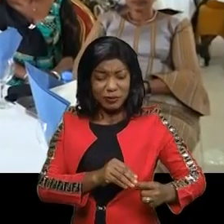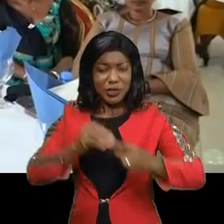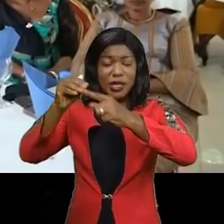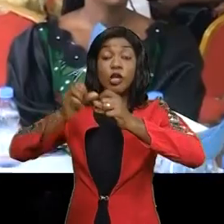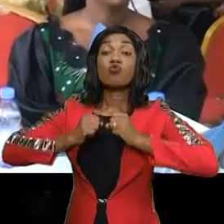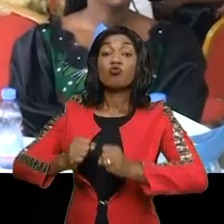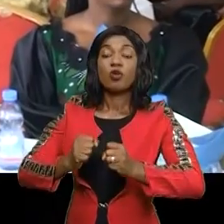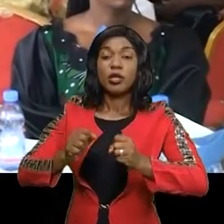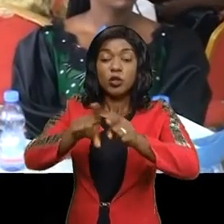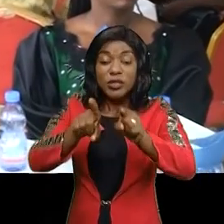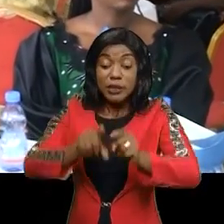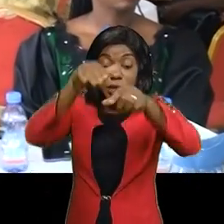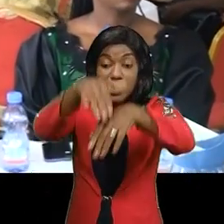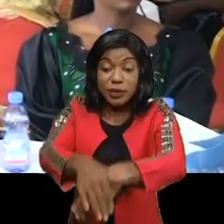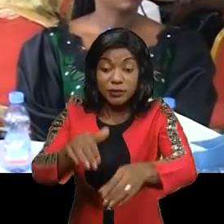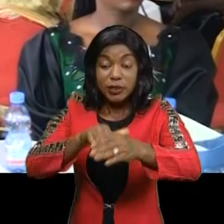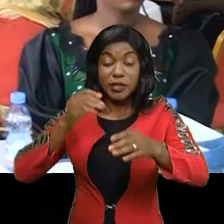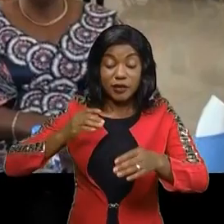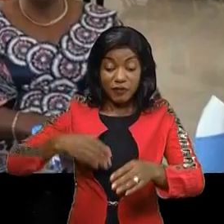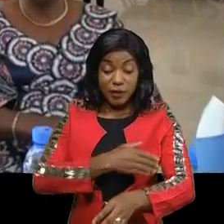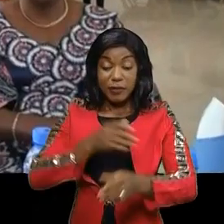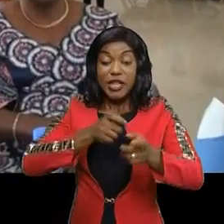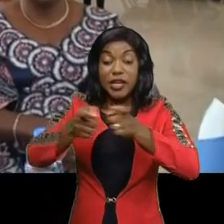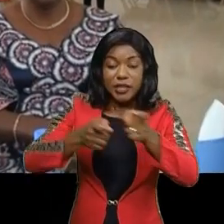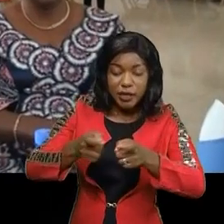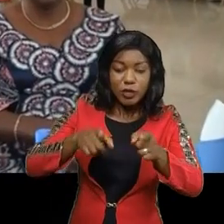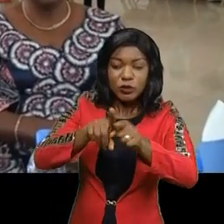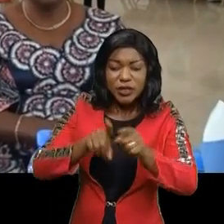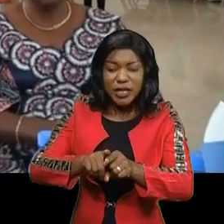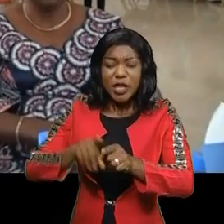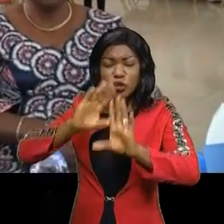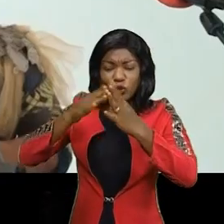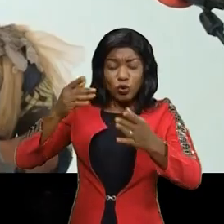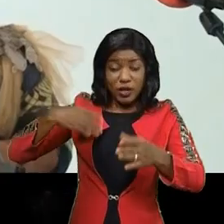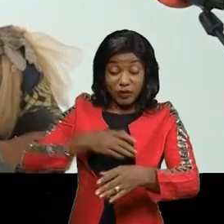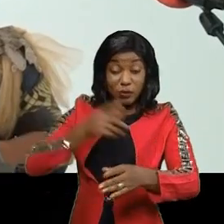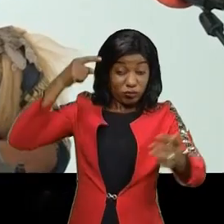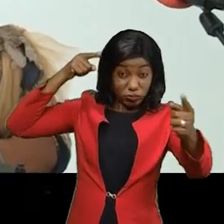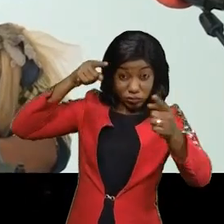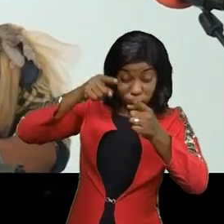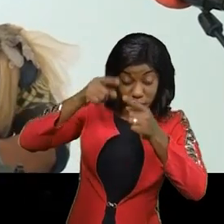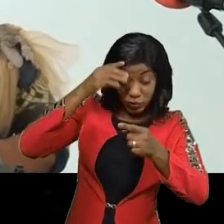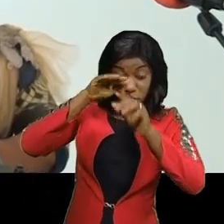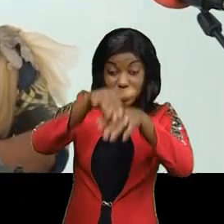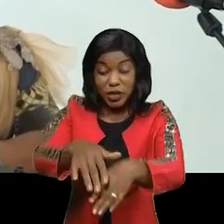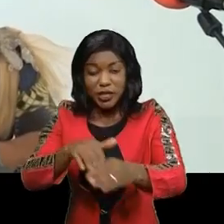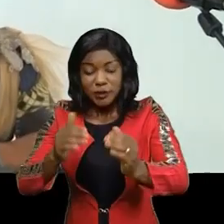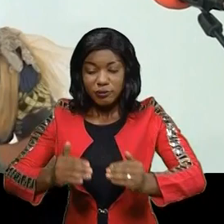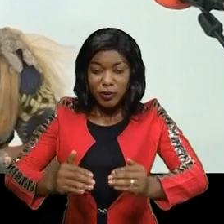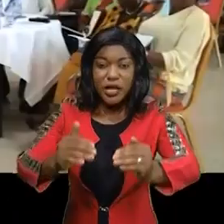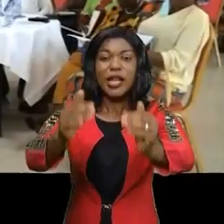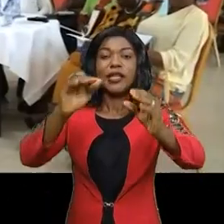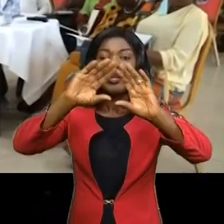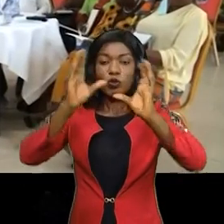courage et l'engagement des femmes leaders car toutes ces femmes sont déterminées et jouent brillamment leur participation dans l'émergence des